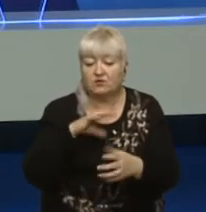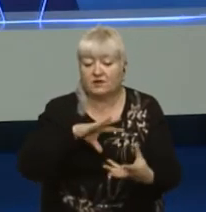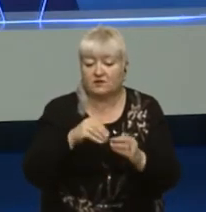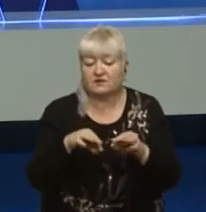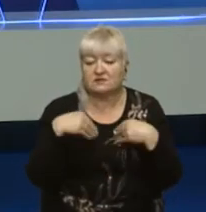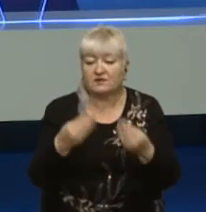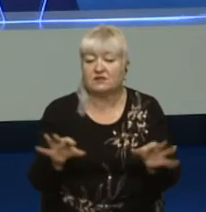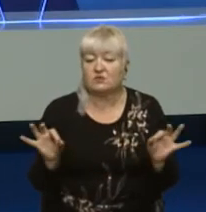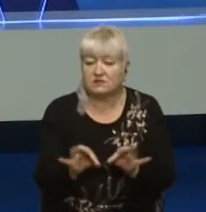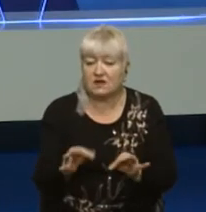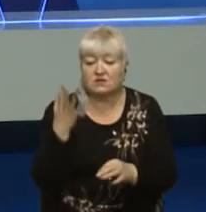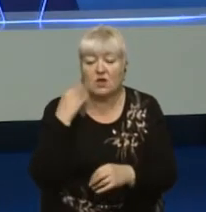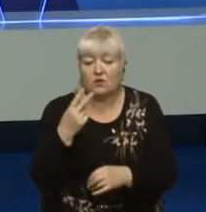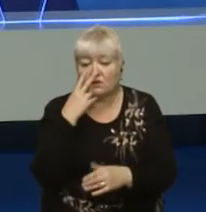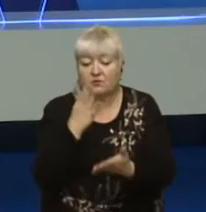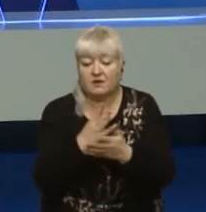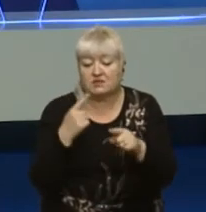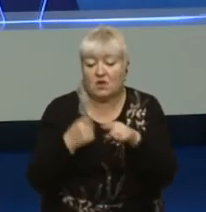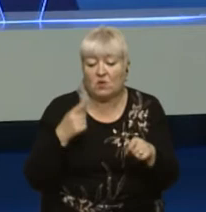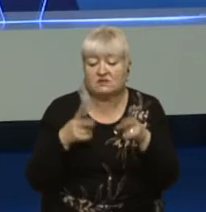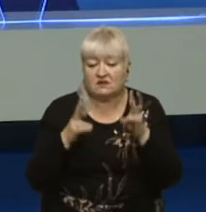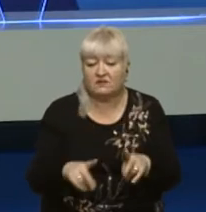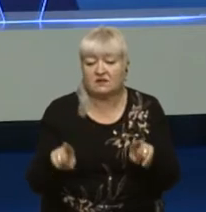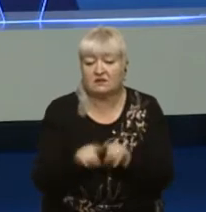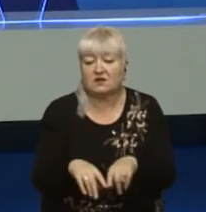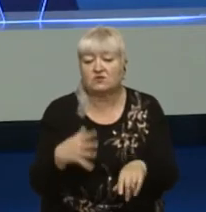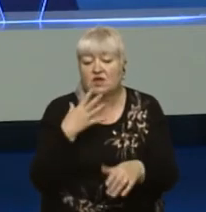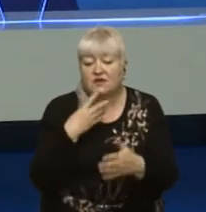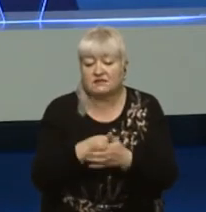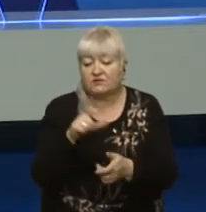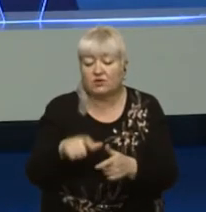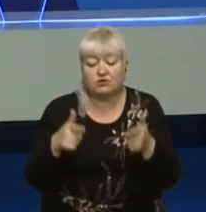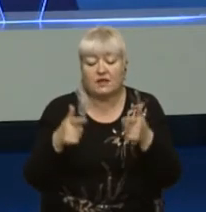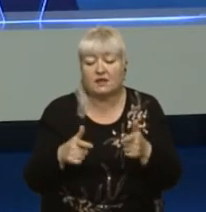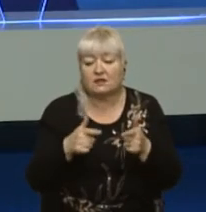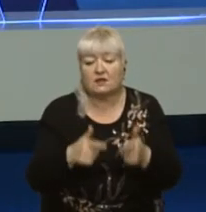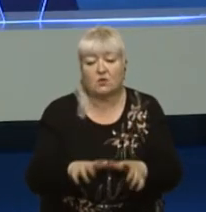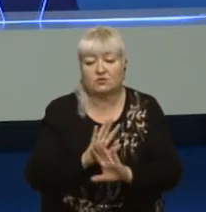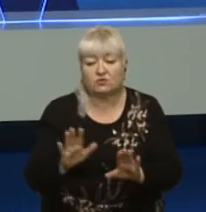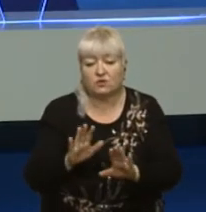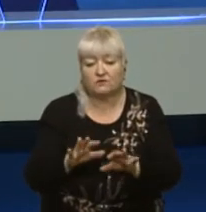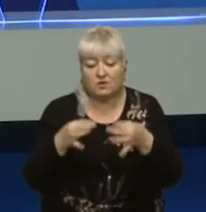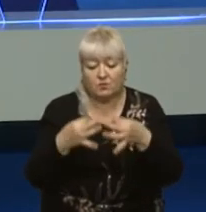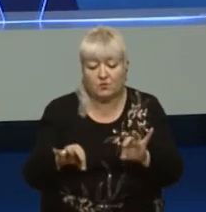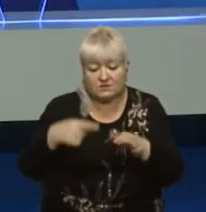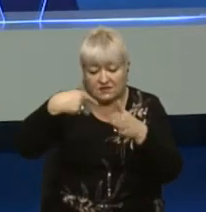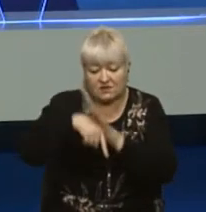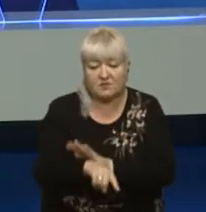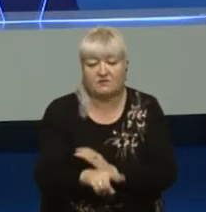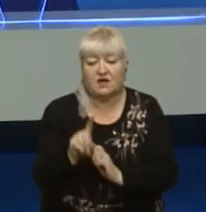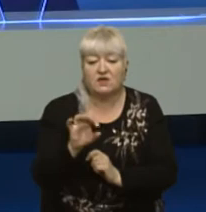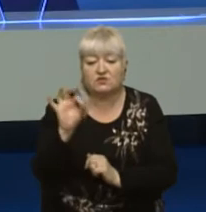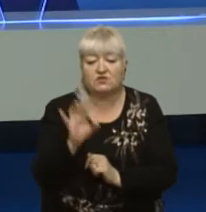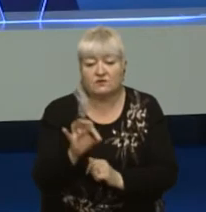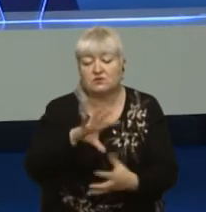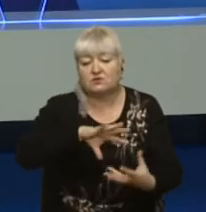зразу, коли побачили, що є гостра аварійність, вони також своїх людей вже не готові пустити в підвальні приміщення. Тому 100% заключення буде